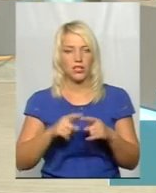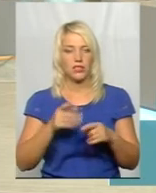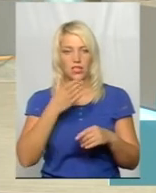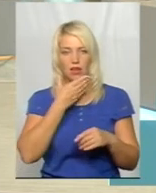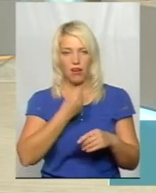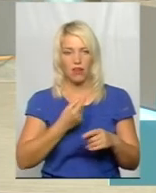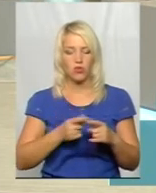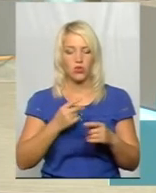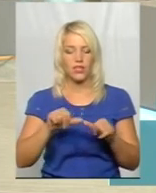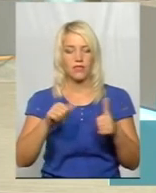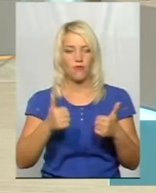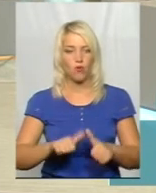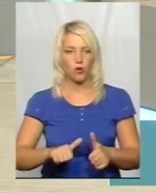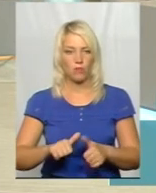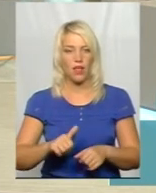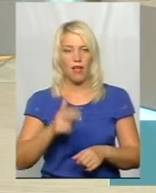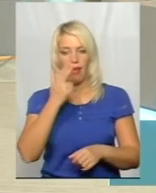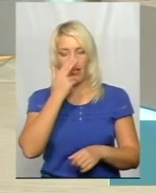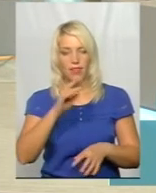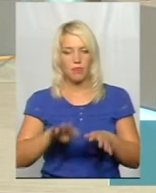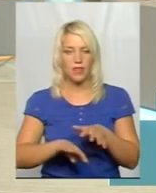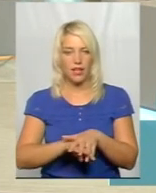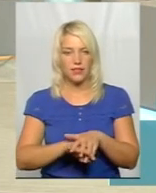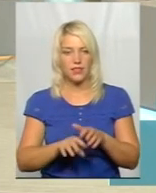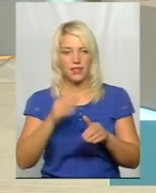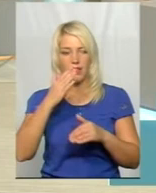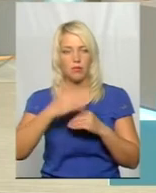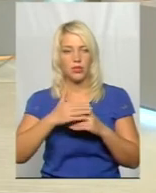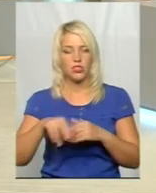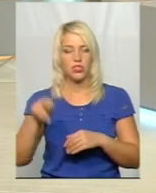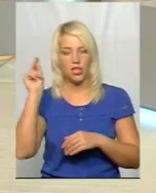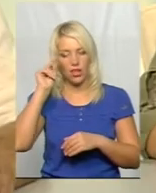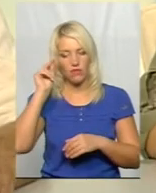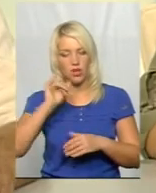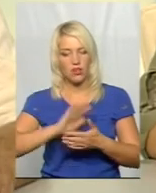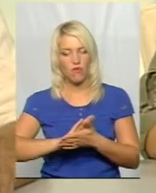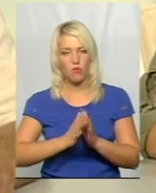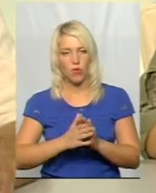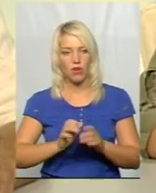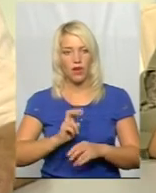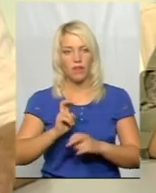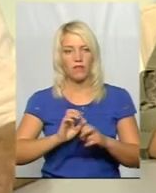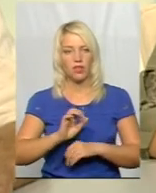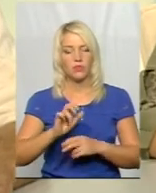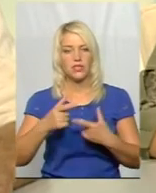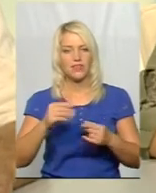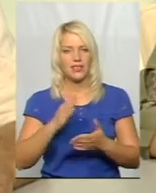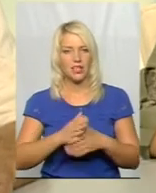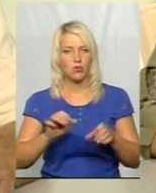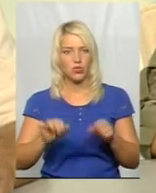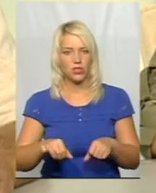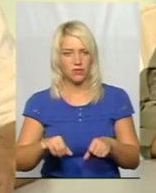скажімо, одна із форм адаптації, наближення навчання в умовах виробництва і дає можливість